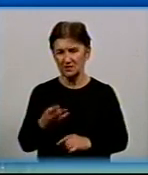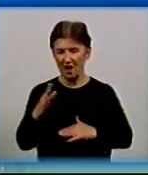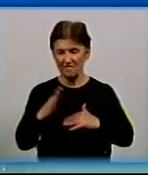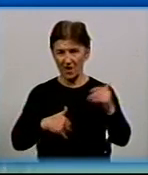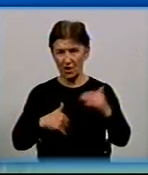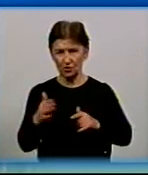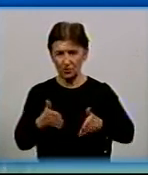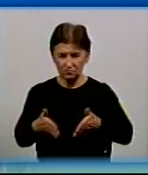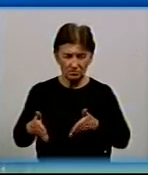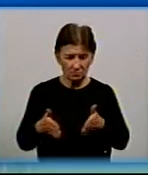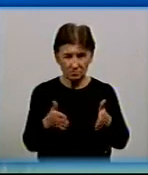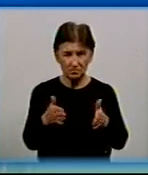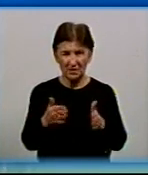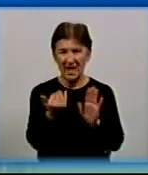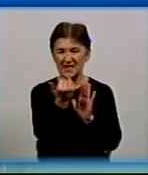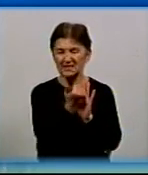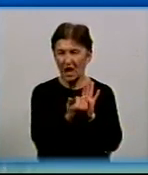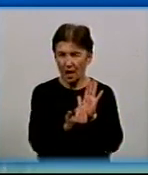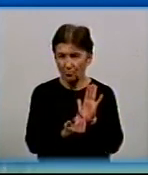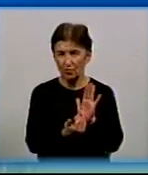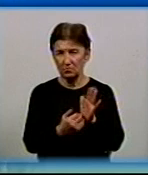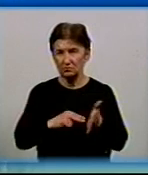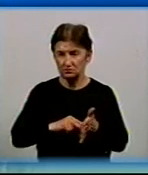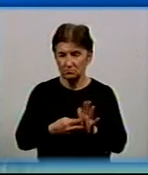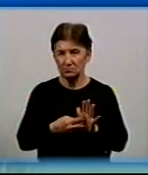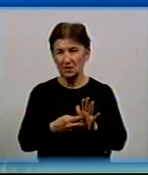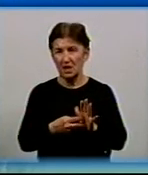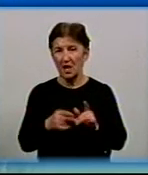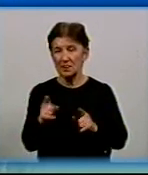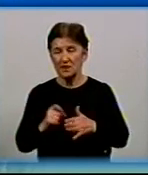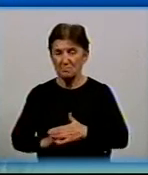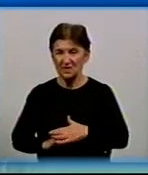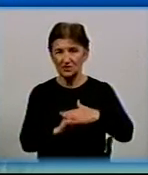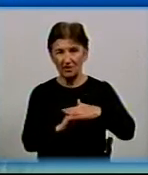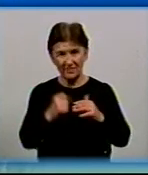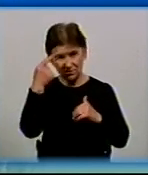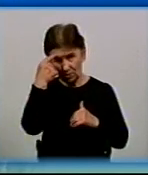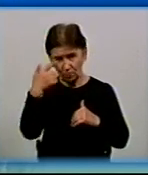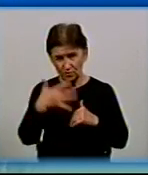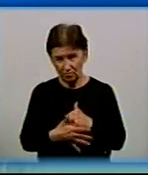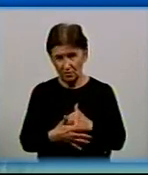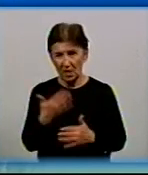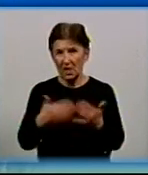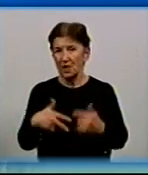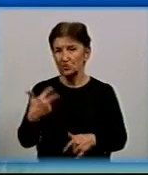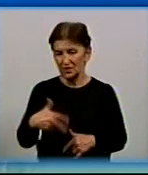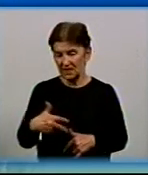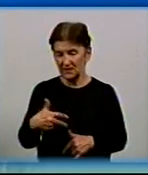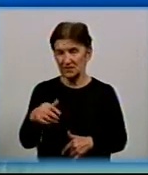цей шлях. Розробити схему теплозабезпечення і на підставі неї зрозуміти, якщо на 30 відсотків працює,